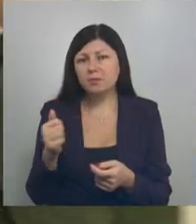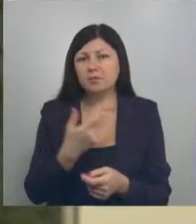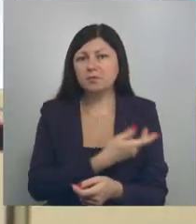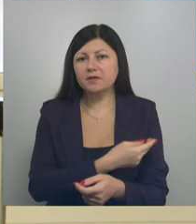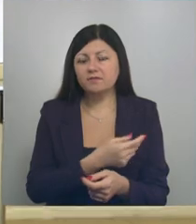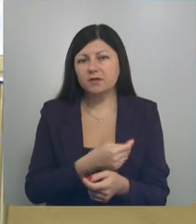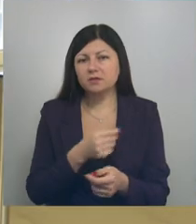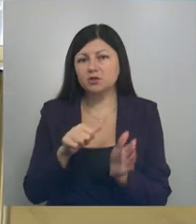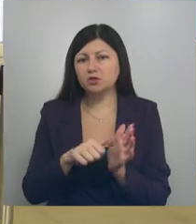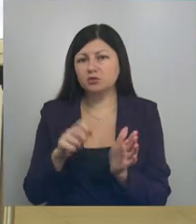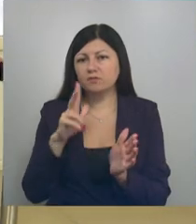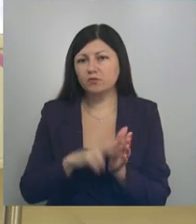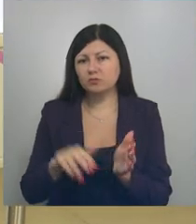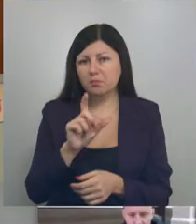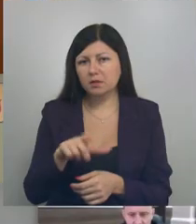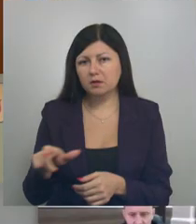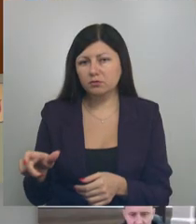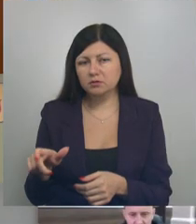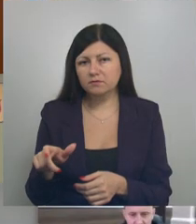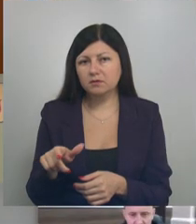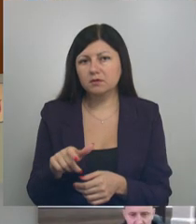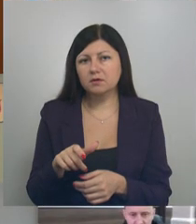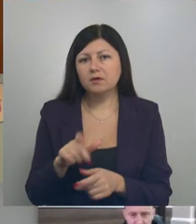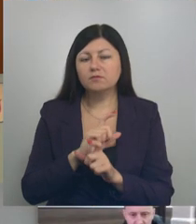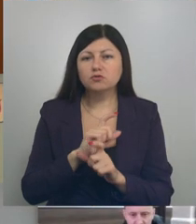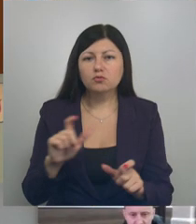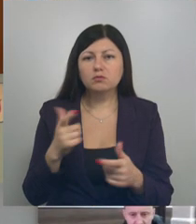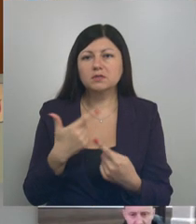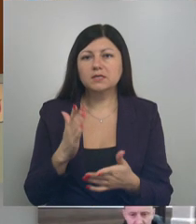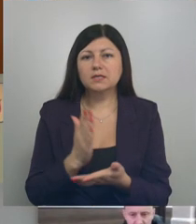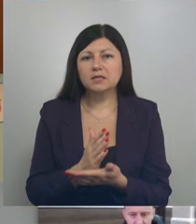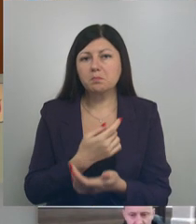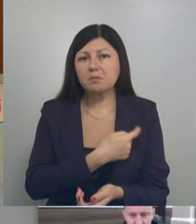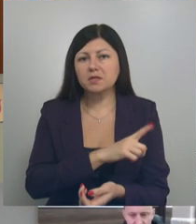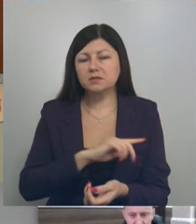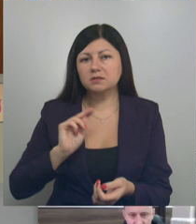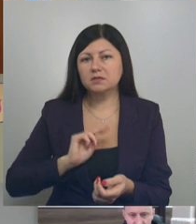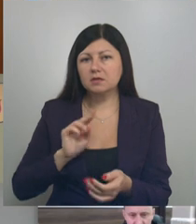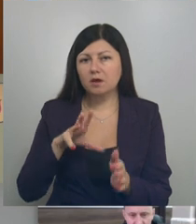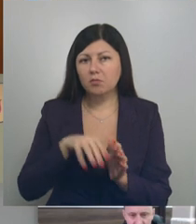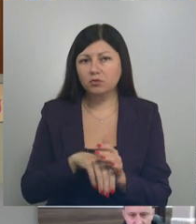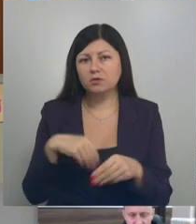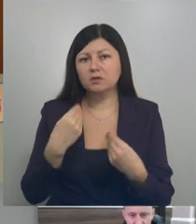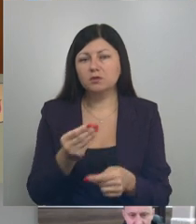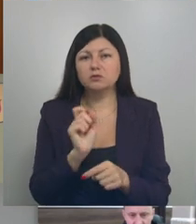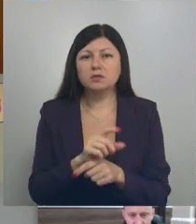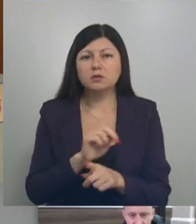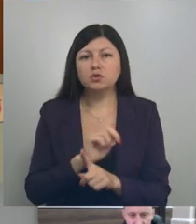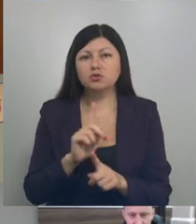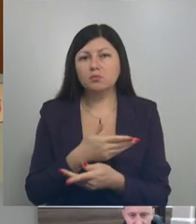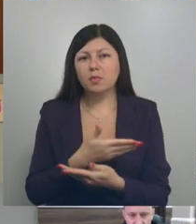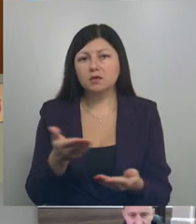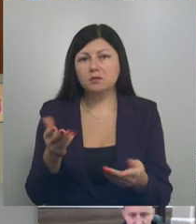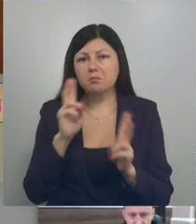680 тысяч белгородцев. В тех школах, где есть медицинские работники, дано задание для того, чтобы они